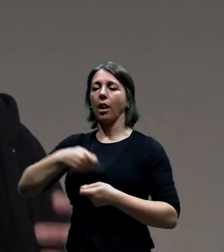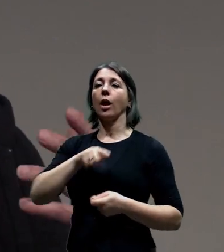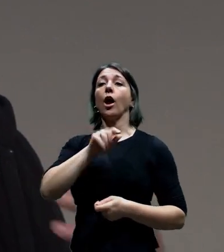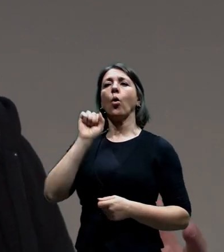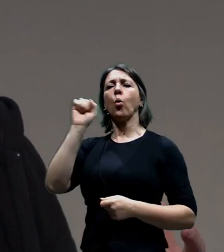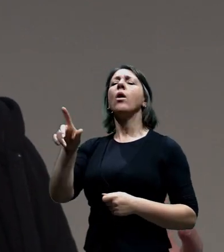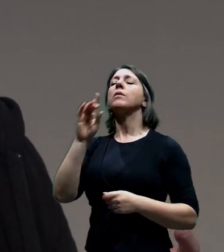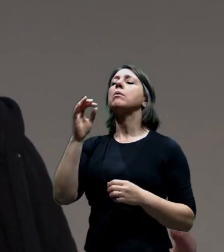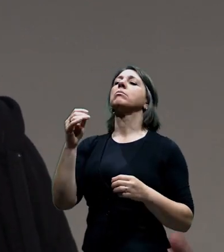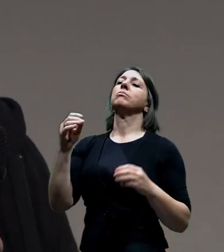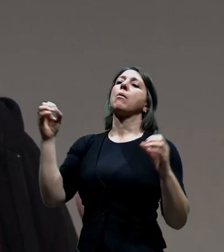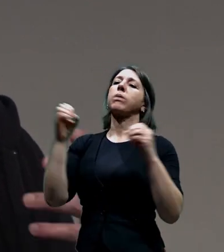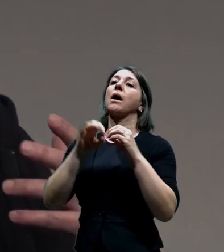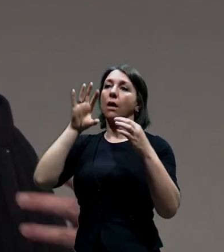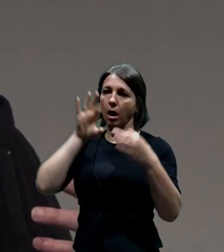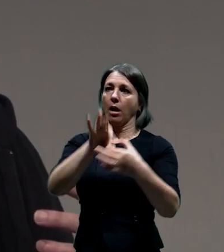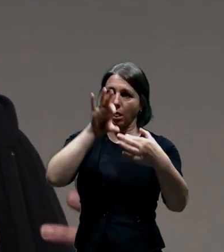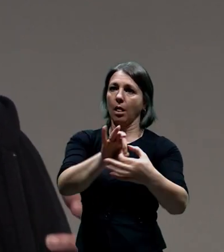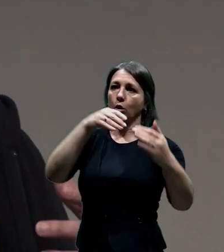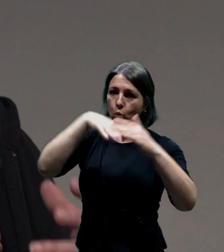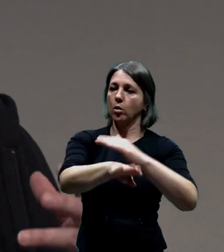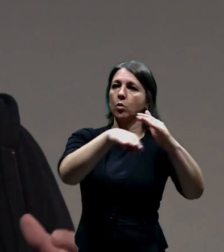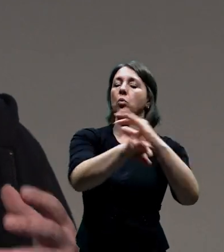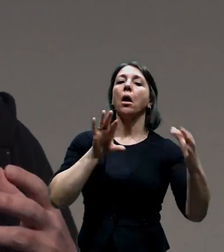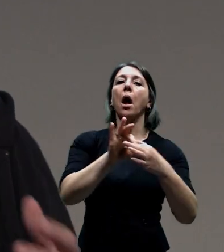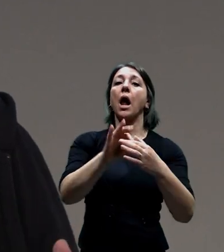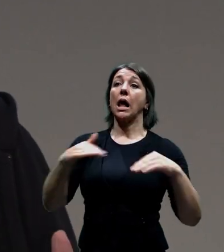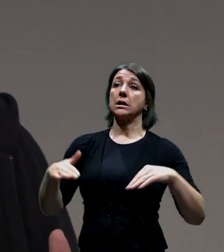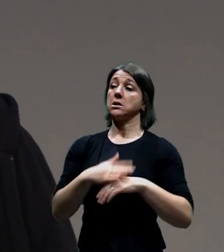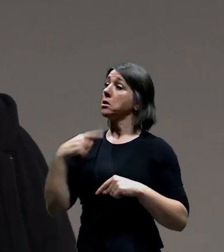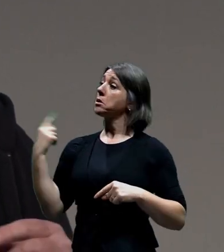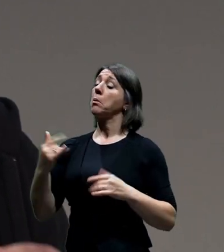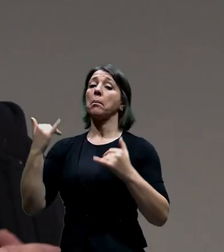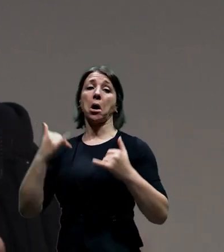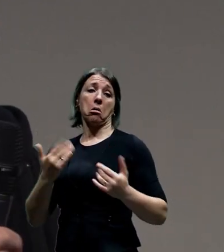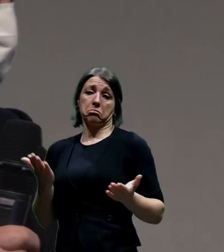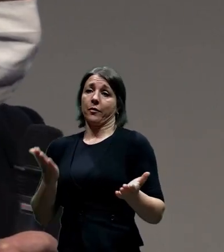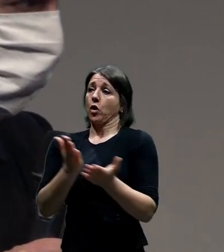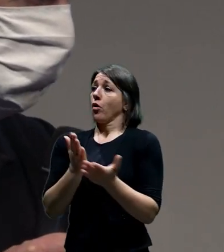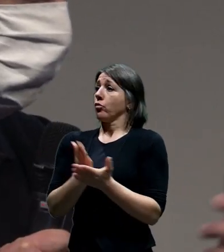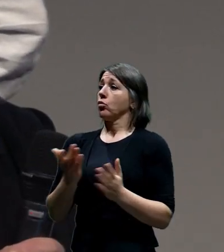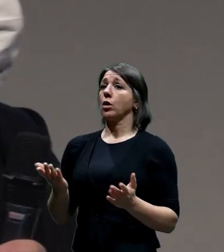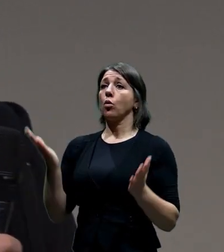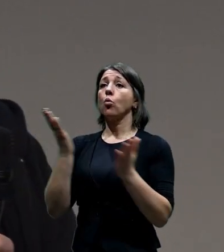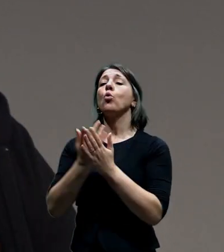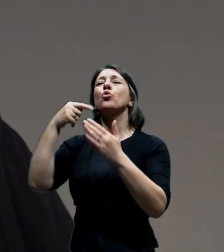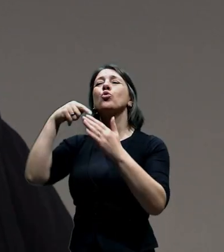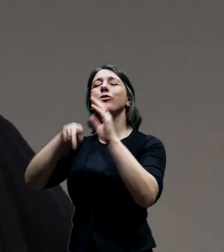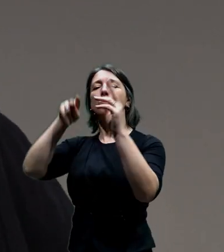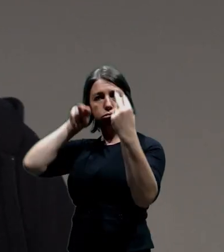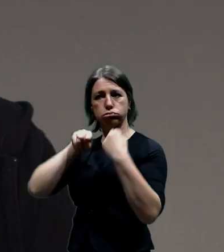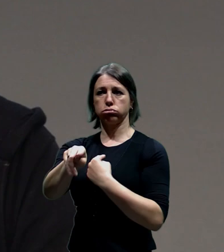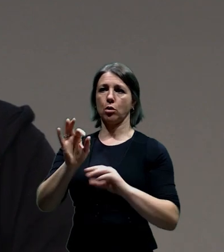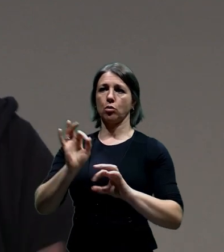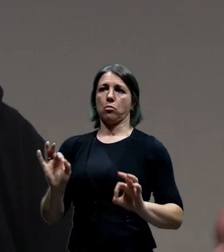i když je obrovská, tak vlastně jako mně připadá, že je tomuhle městu uměřená, že vlastně jako jí vedou ty 2 jízdní pruhy a připojuji se